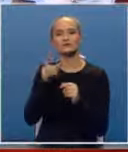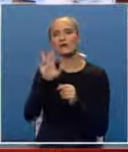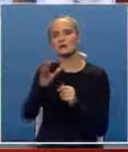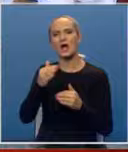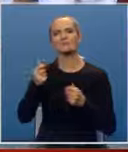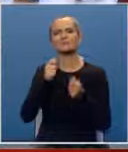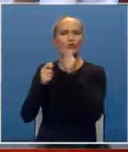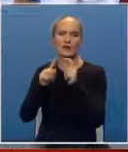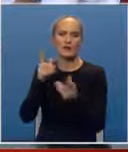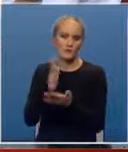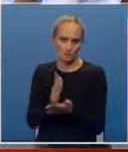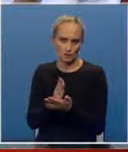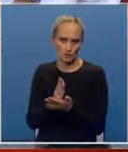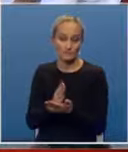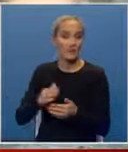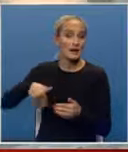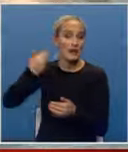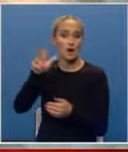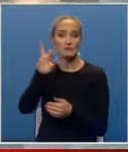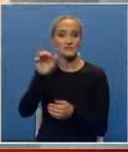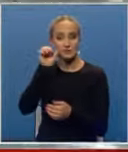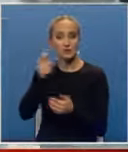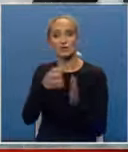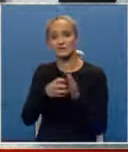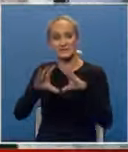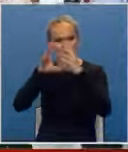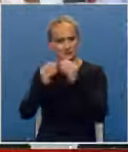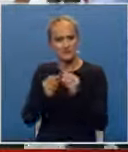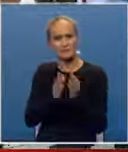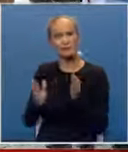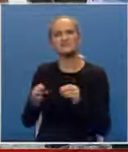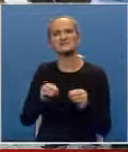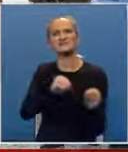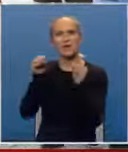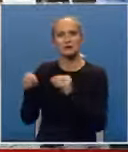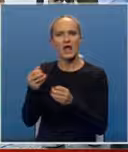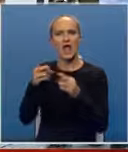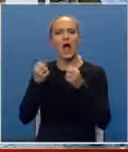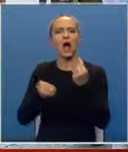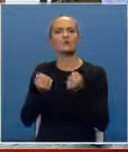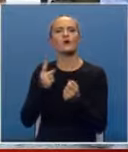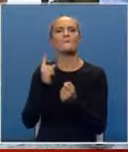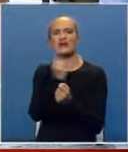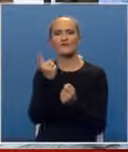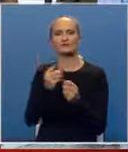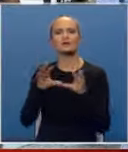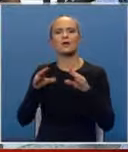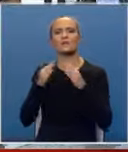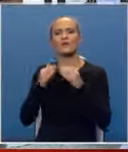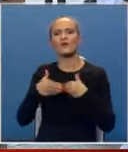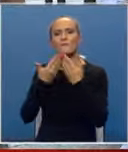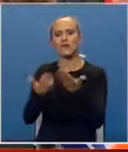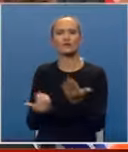kompromisa nije bilo. Nakon 30 dana koliko će trajati cijeli proces deložacije, autoprevoz će imovinu predati novom